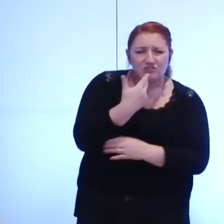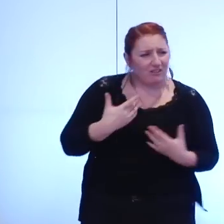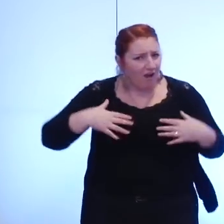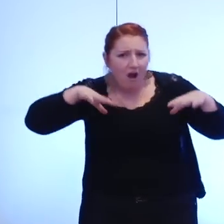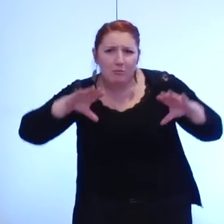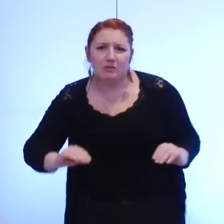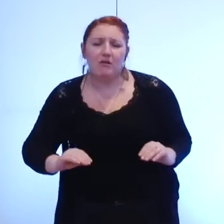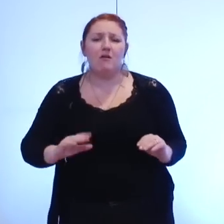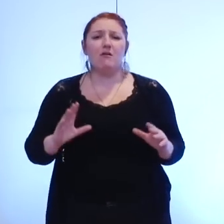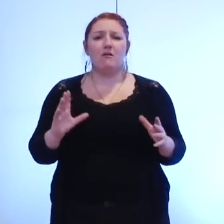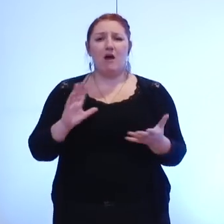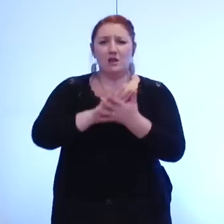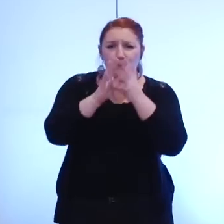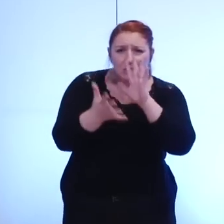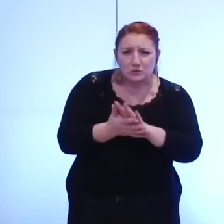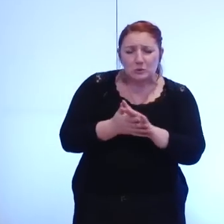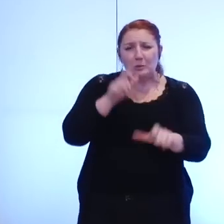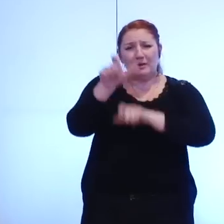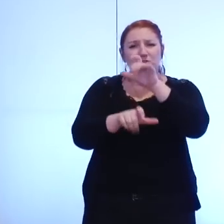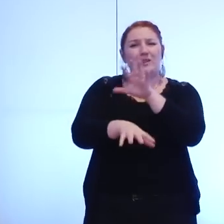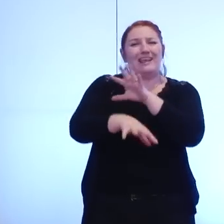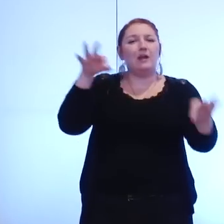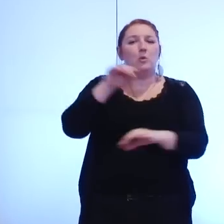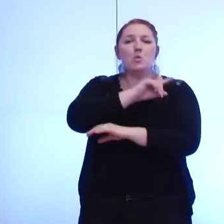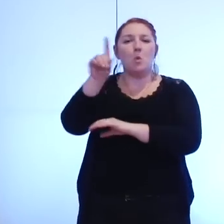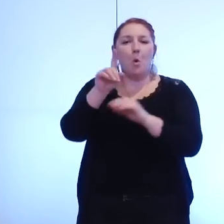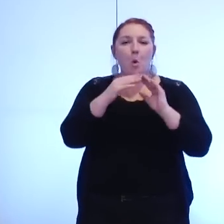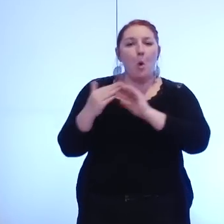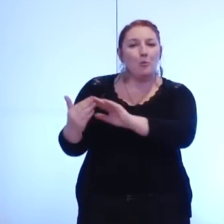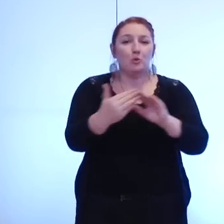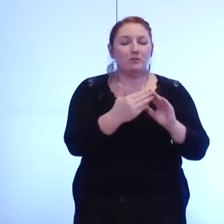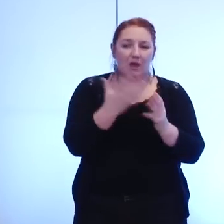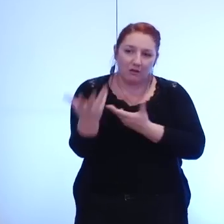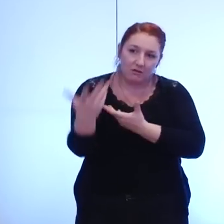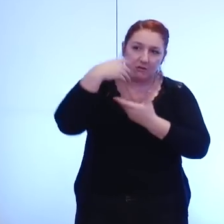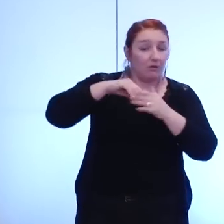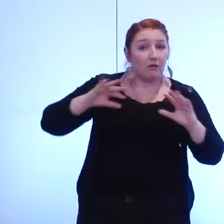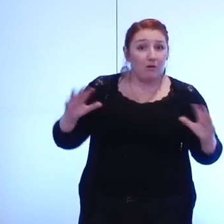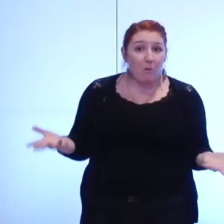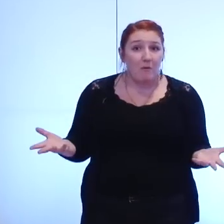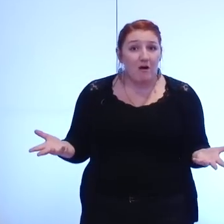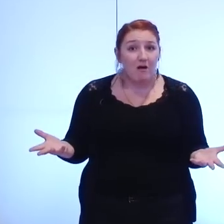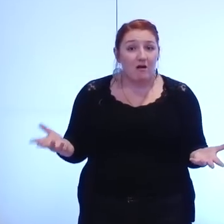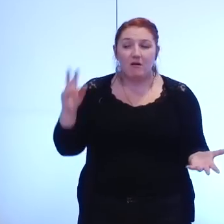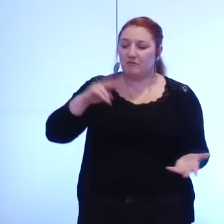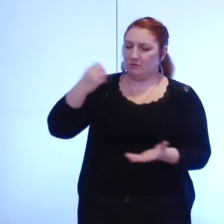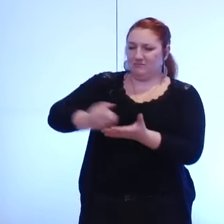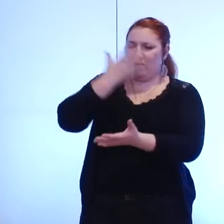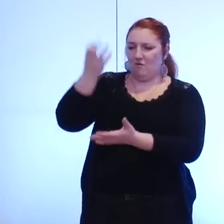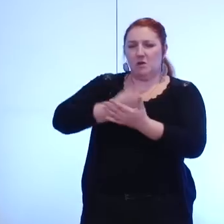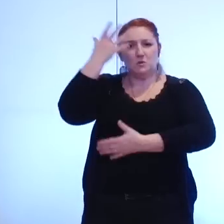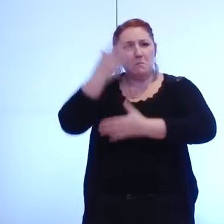et même les élus non communautaires seront-ils associés ce manque d'informations se ressent actuellement